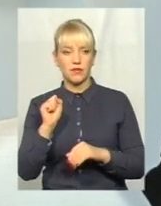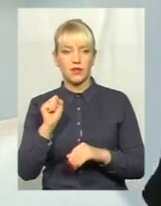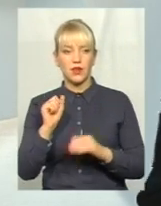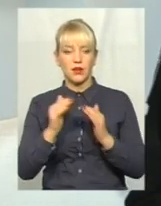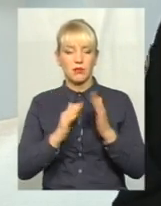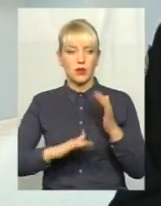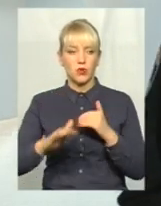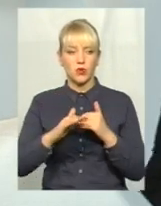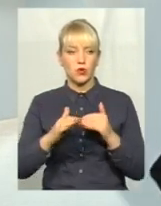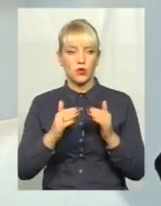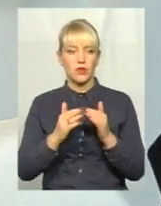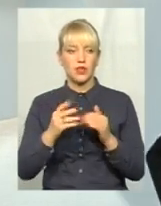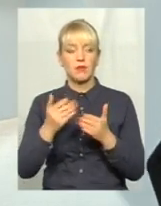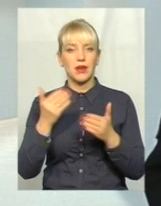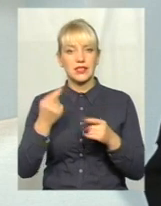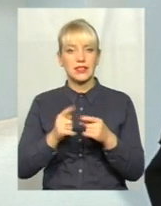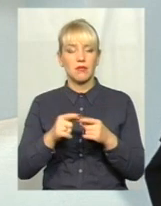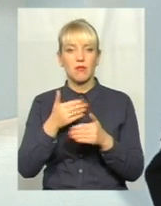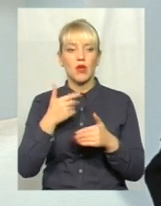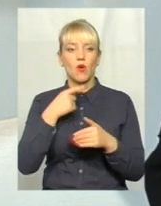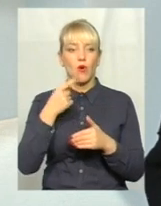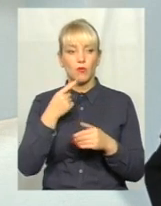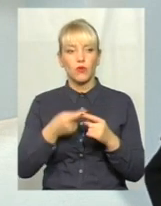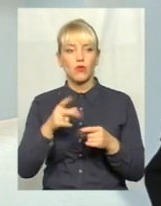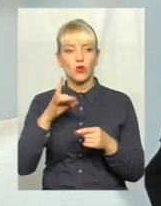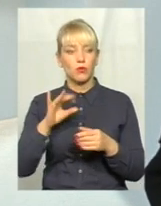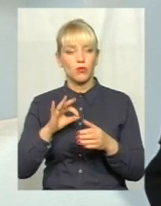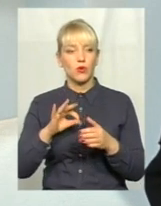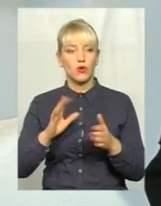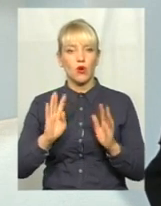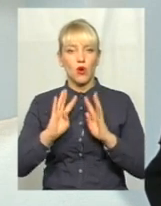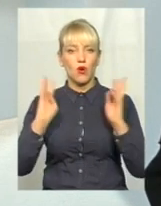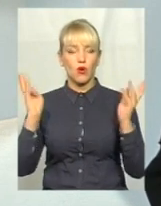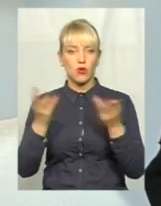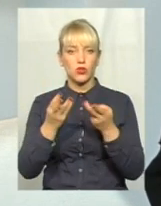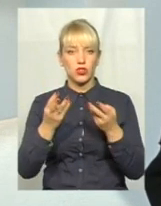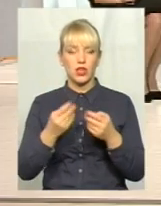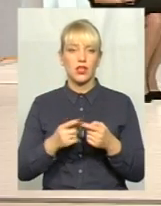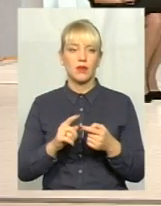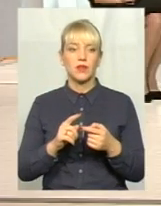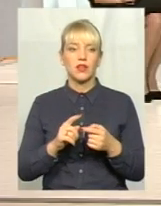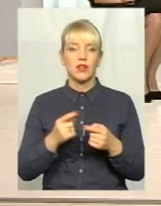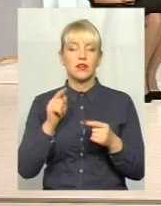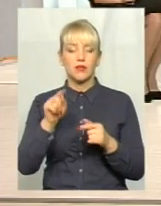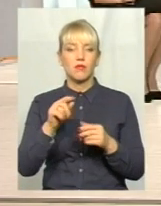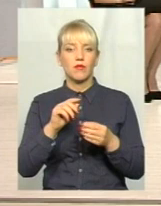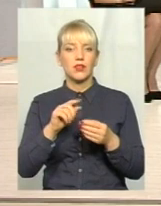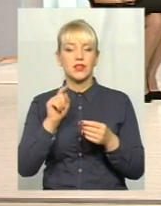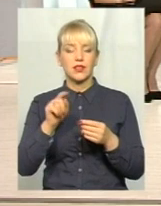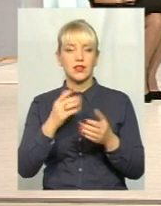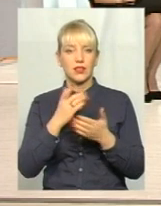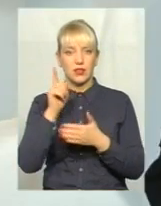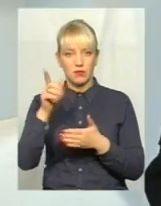Перед цим ми обговорювали про обгородження дворової території і воріт. От там є дев